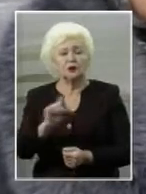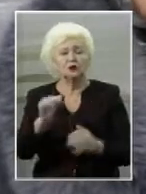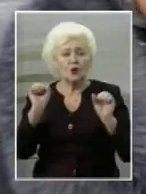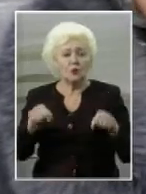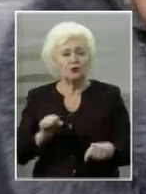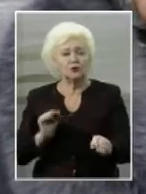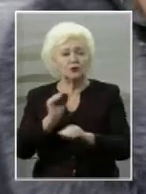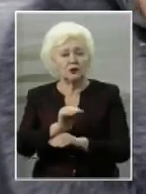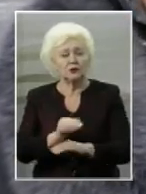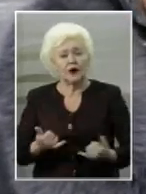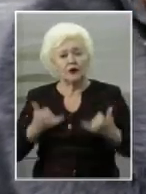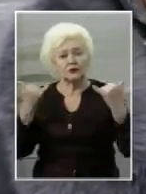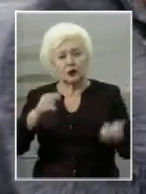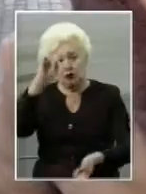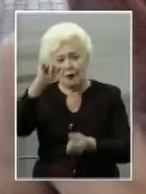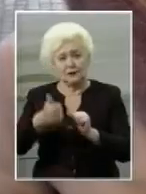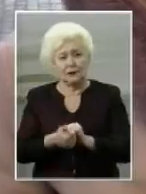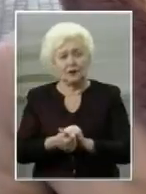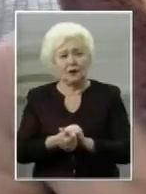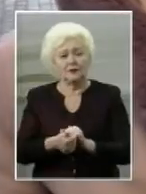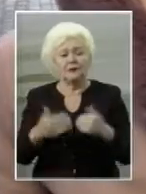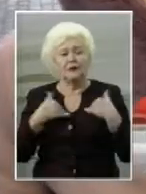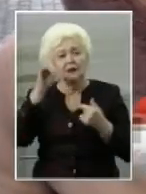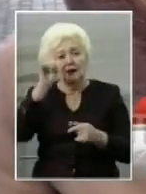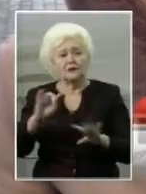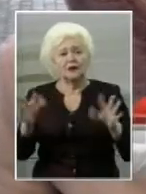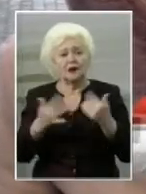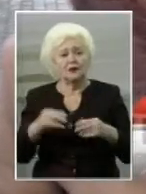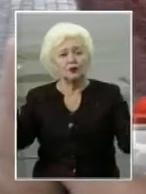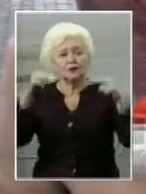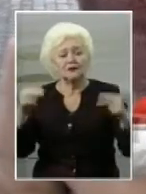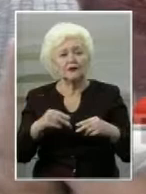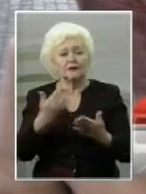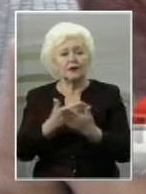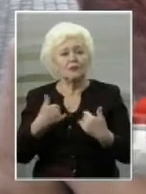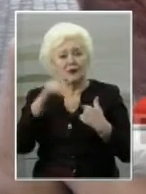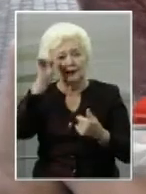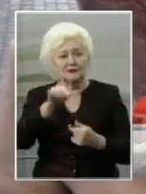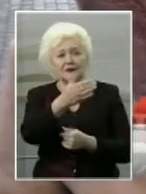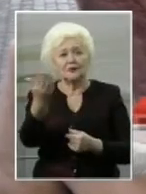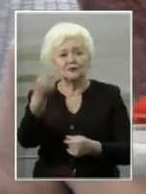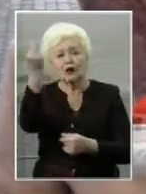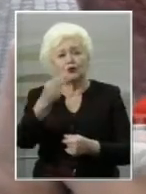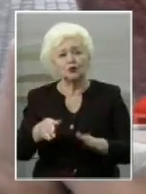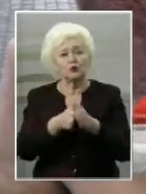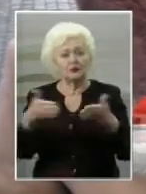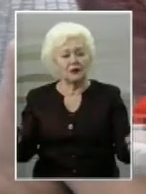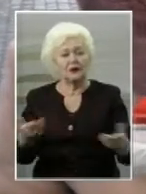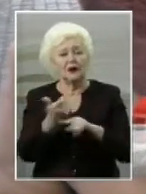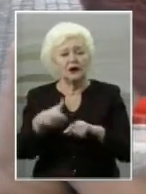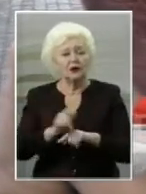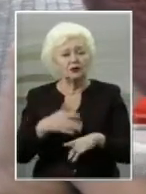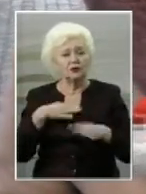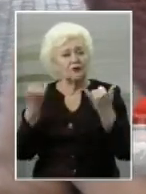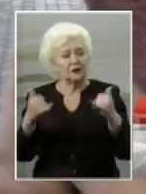можу додати? Вшанували пам'ять. Я знають подію, за свідками очевидців, ми знаємо, знають це за художньої літератури. Вона дуже є